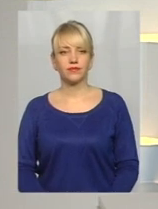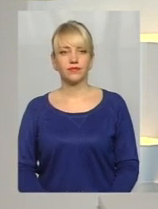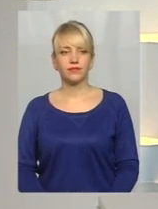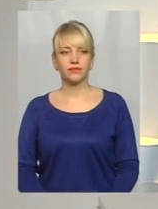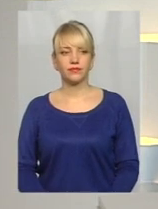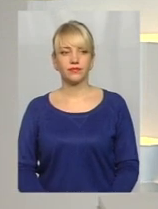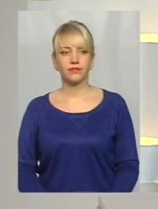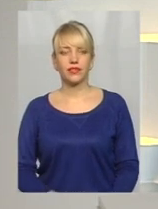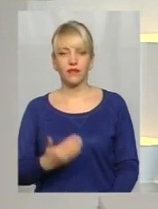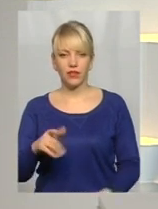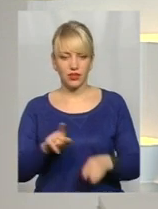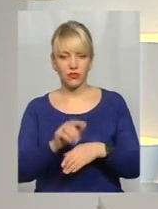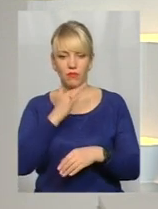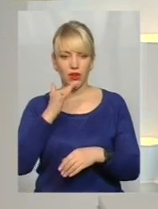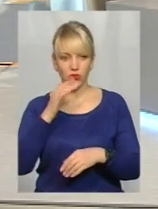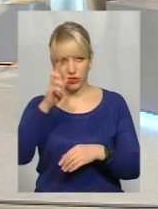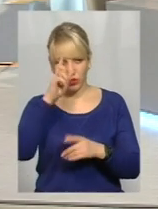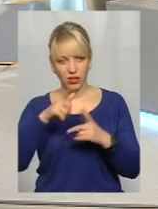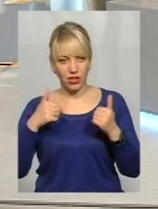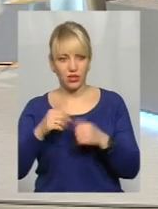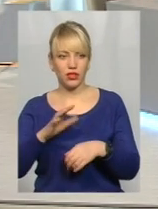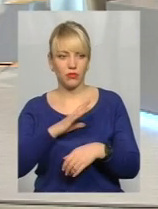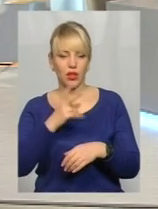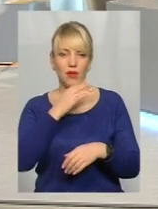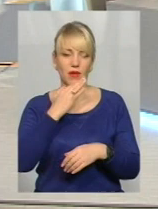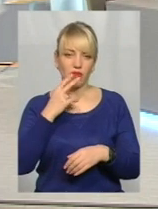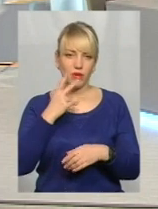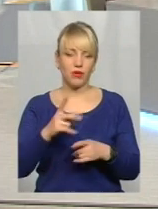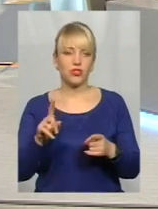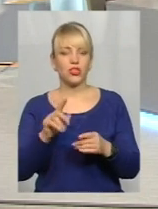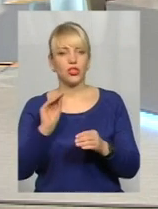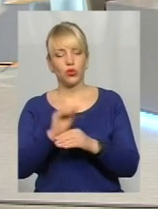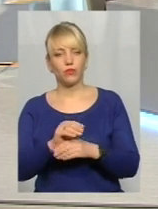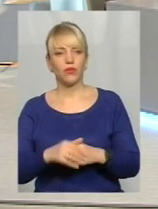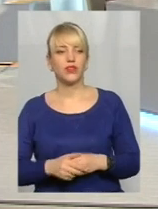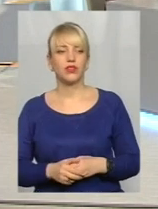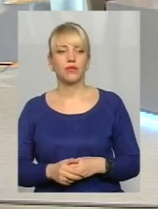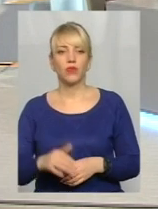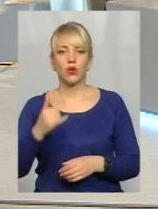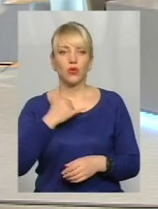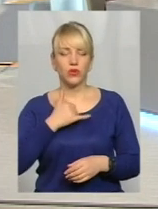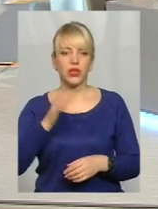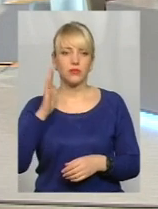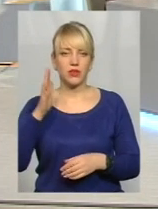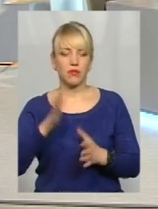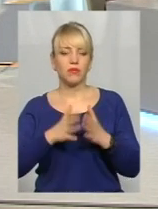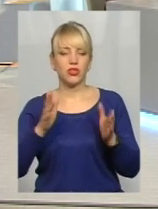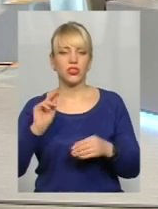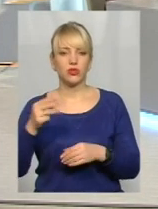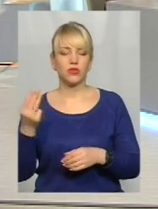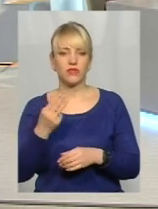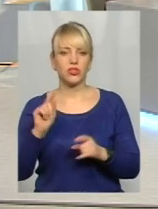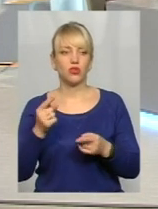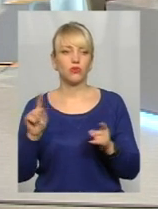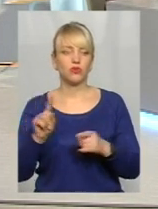Ви теж в багатьох країнах були, немало бачили, доповните. Скажу, що в нас перспектив більше, ніж в Швеції, тому